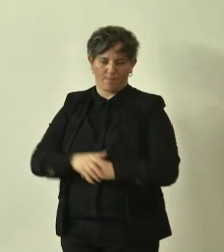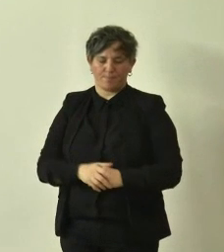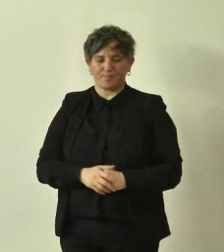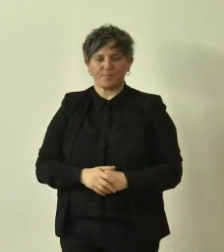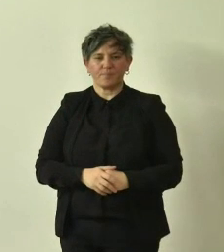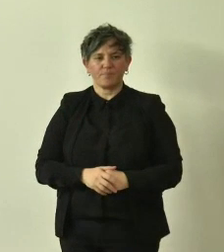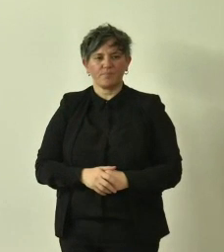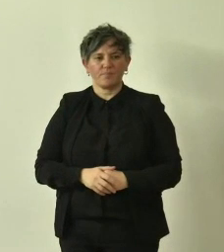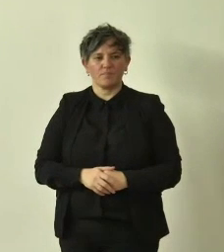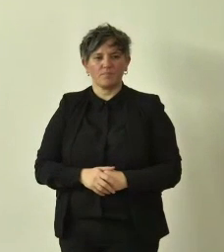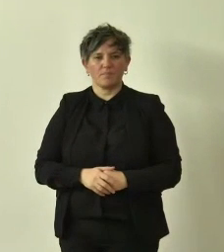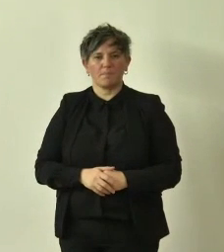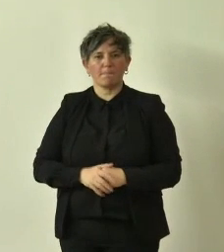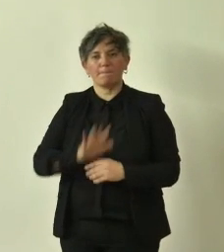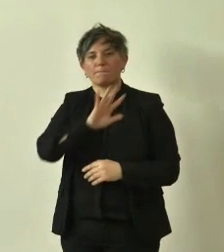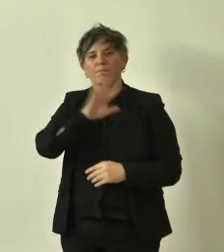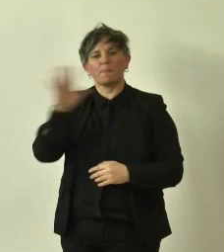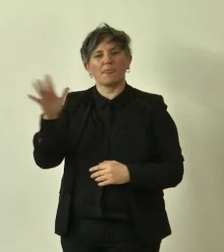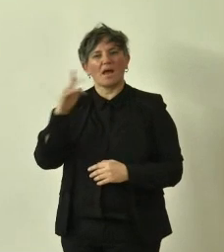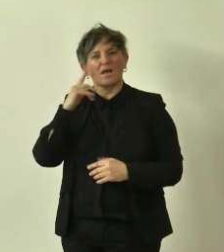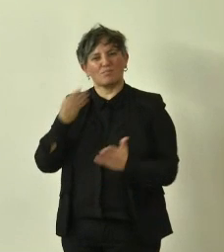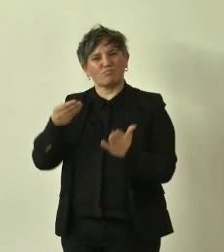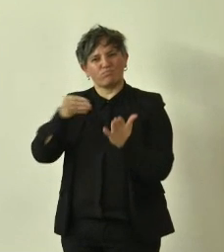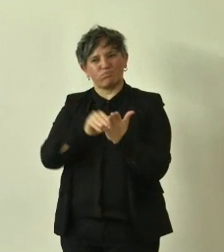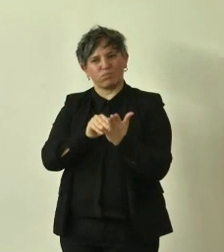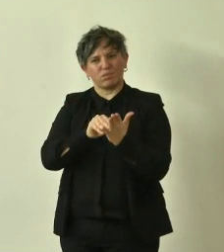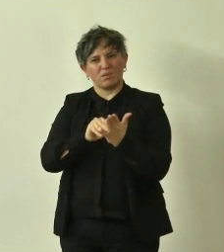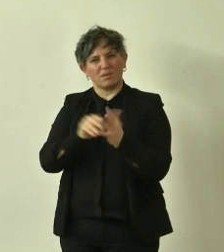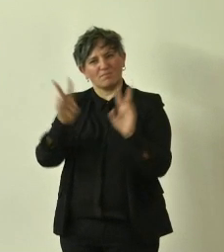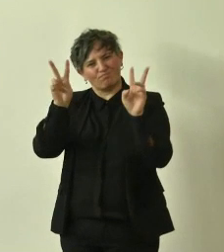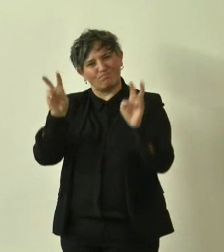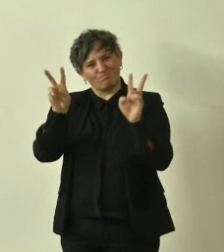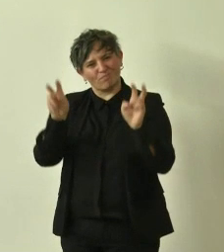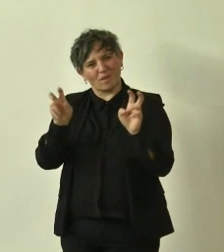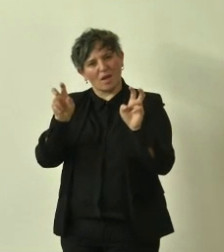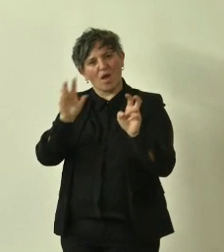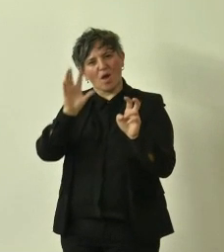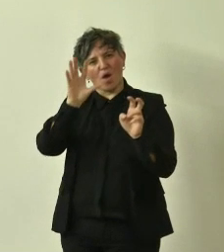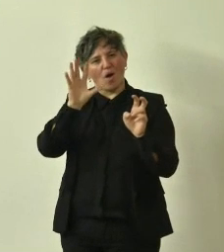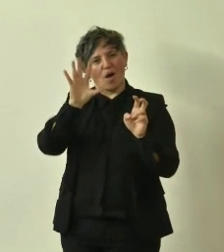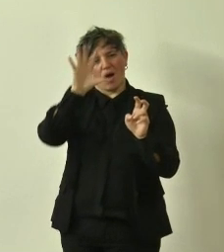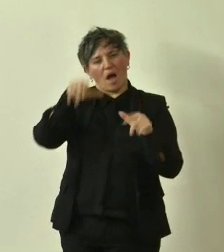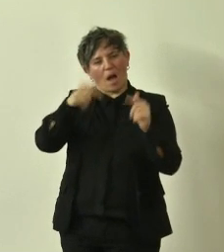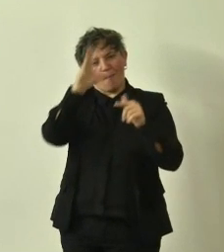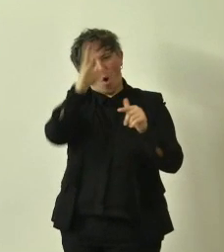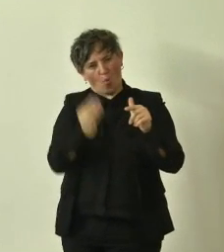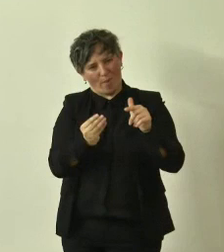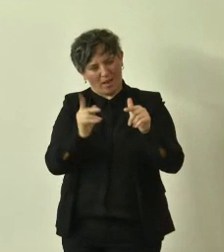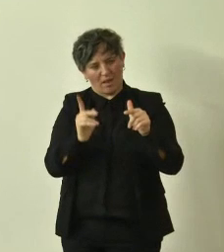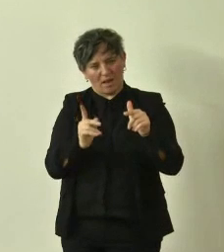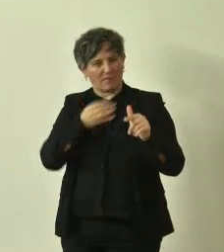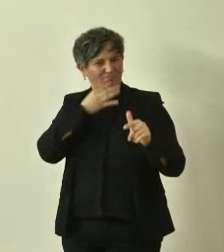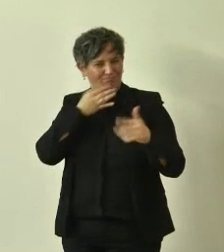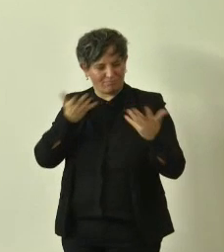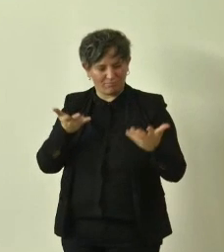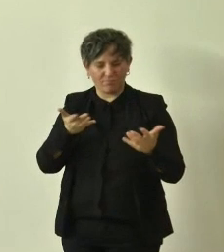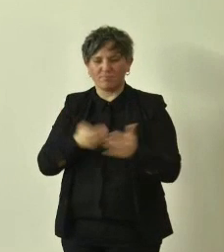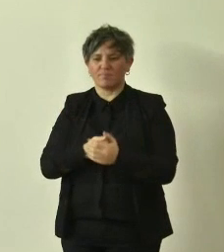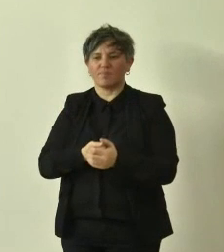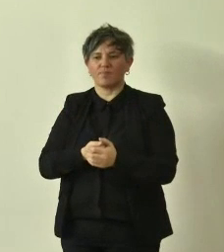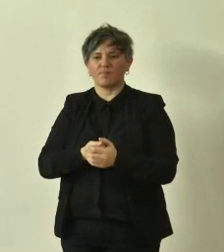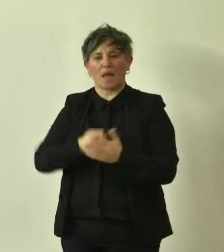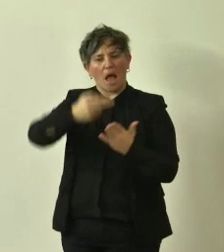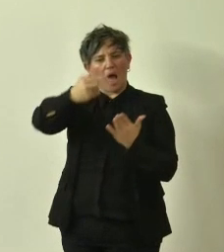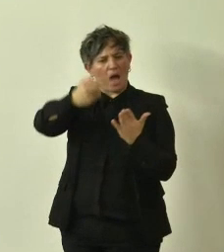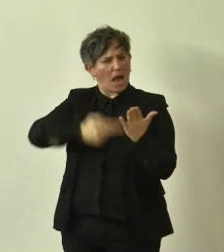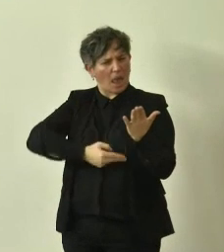ecco e un'altra osservazione che volevo fare sempre sulla monumentalità l'ultima generale è questa negli elenchi degli